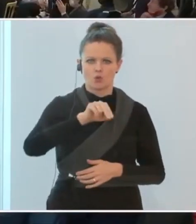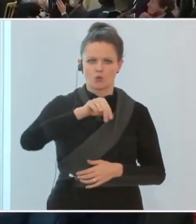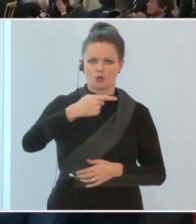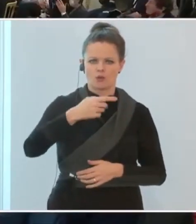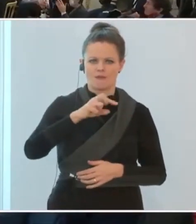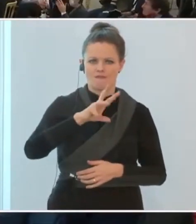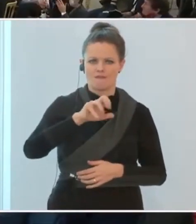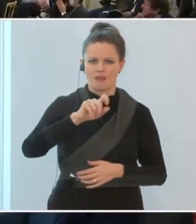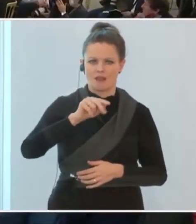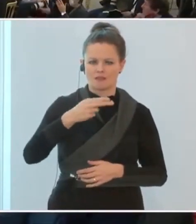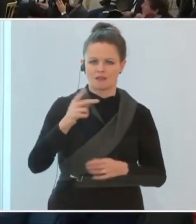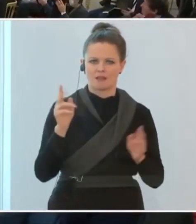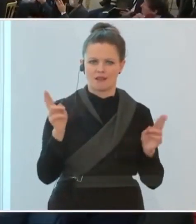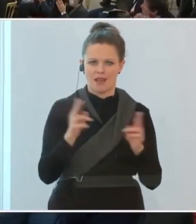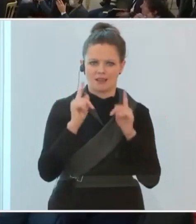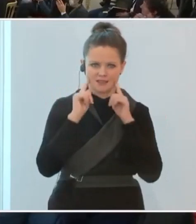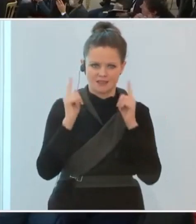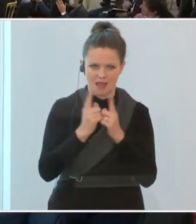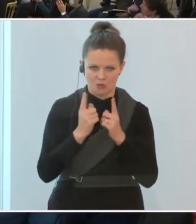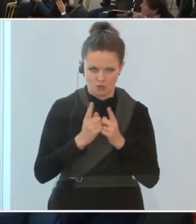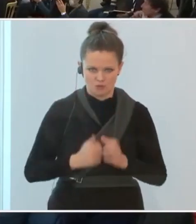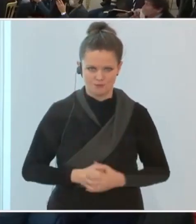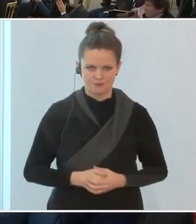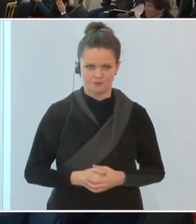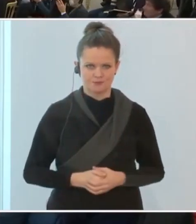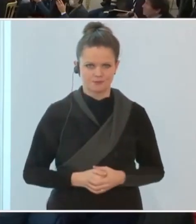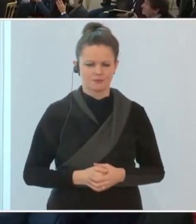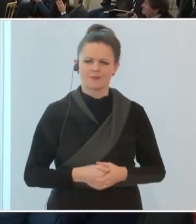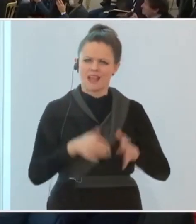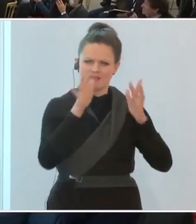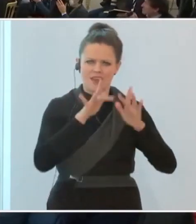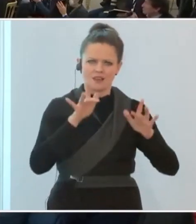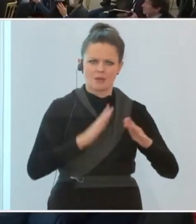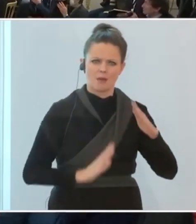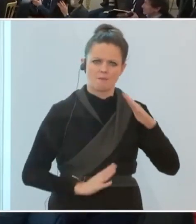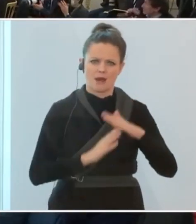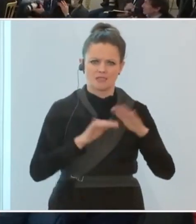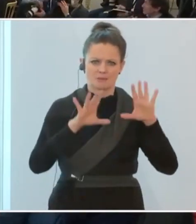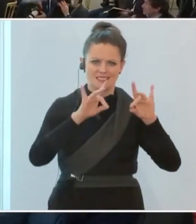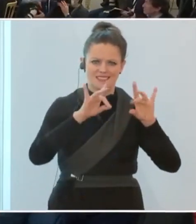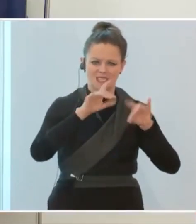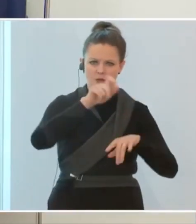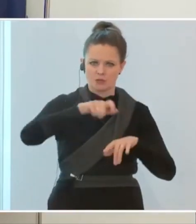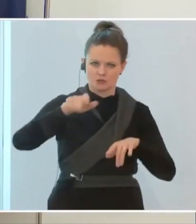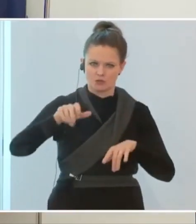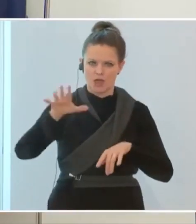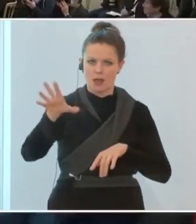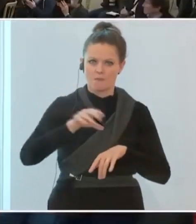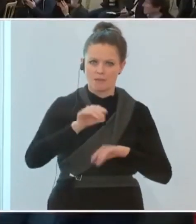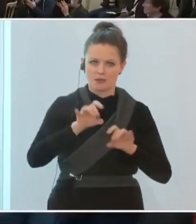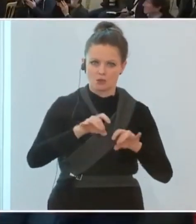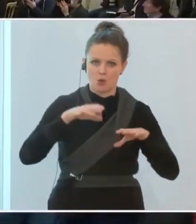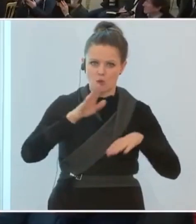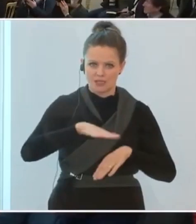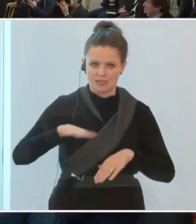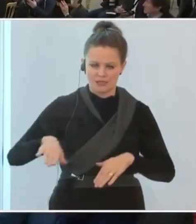Patruel, Puls 4. Fragen. Weihnachten maximal zehn Personen mit oder ohne Kinder?